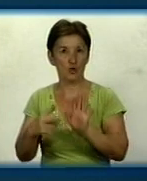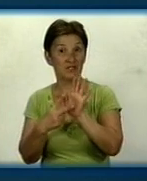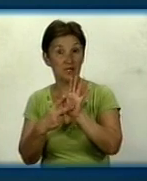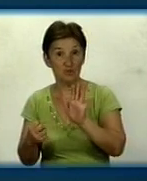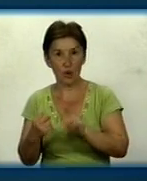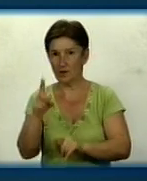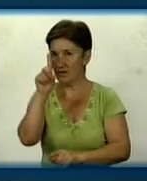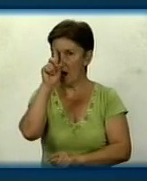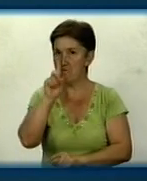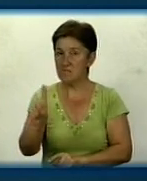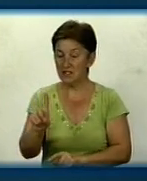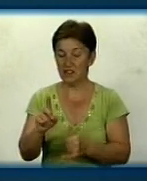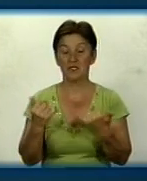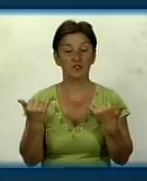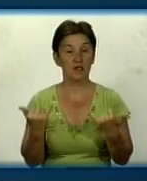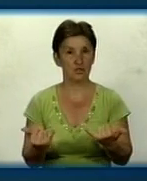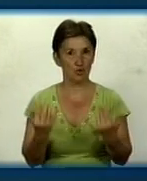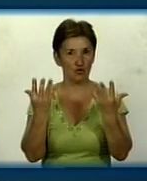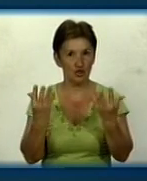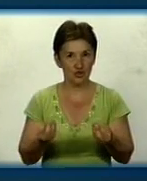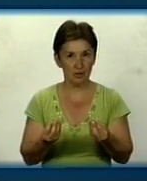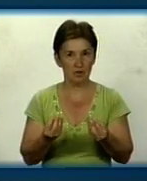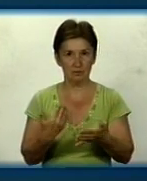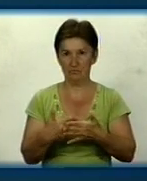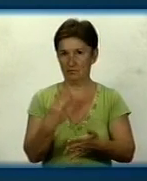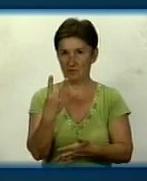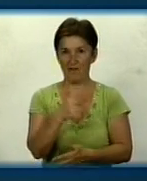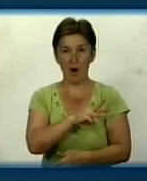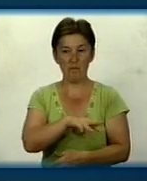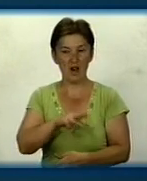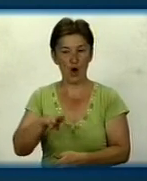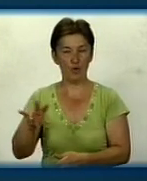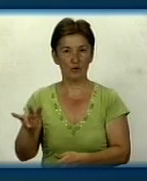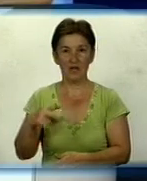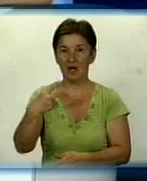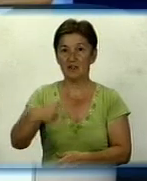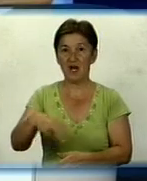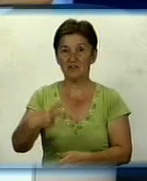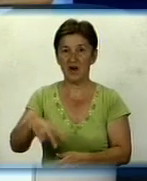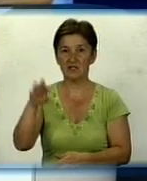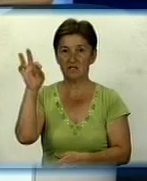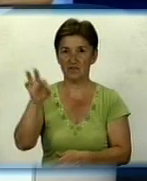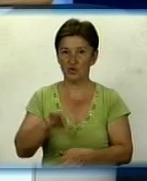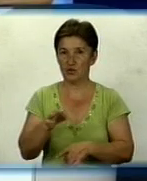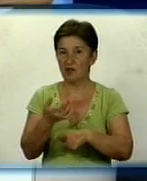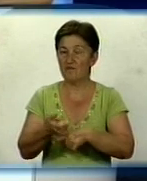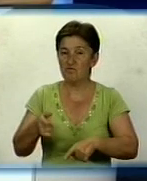води на місяць, то на сьогоднішній день за липень подано майже 2 млн води, тобто на 20% більше, ніж в квітній